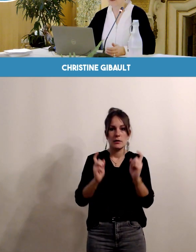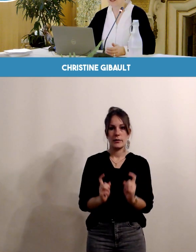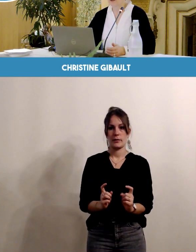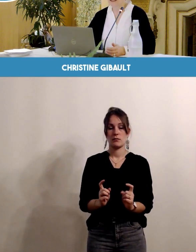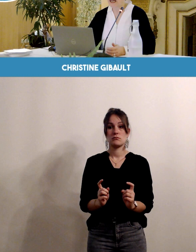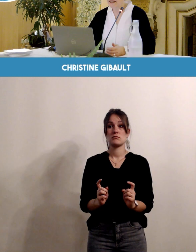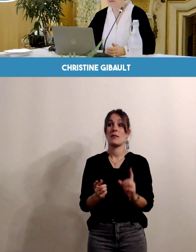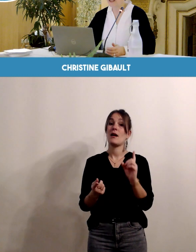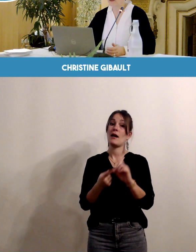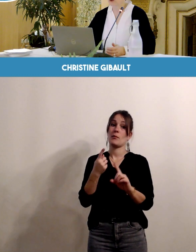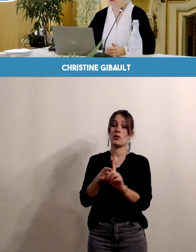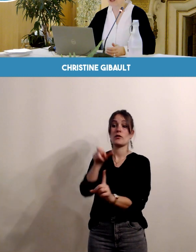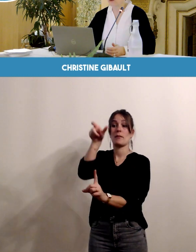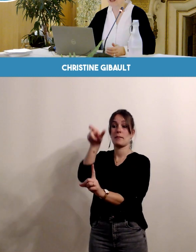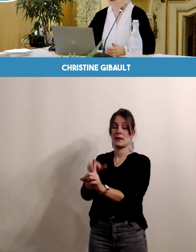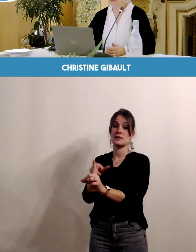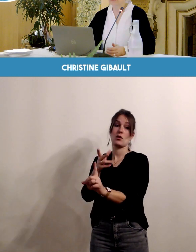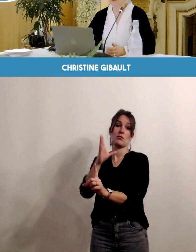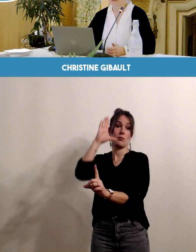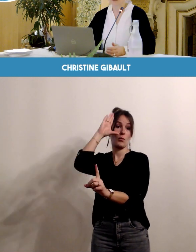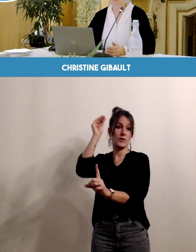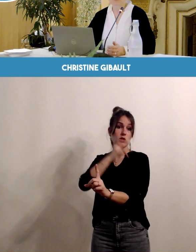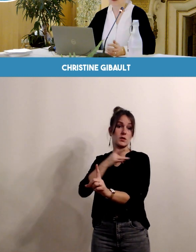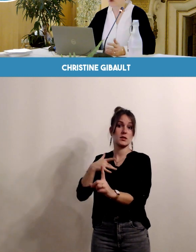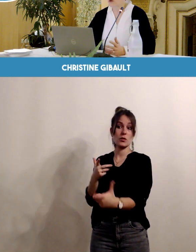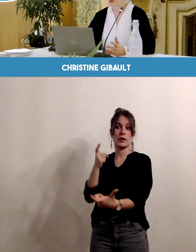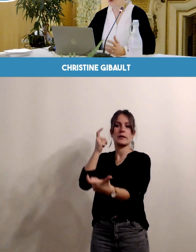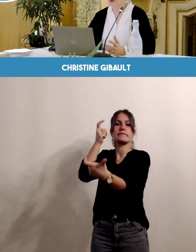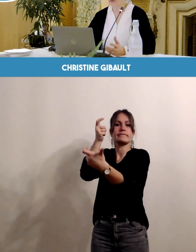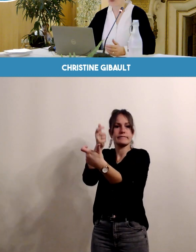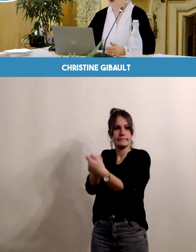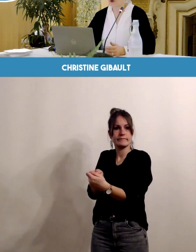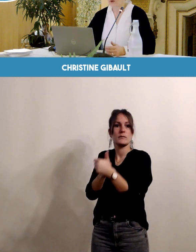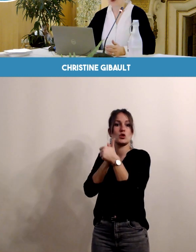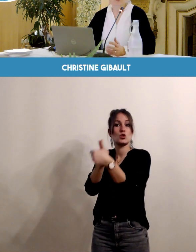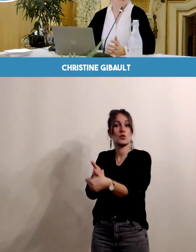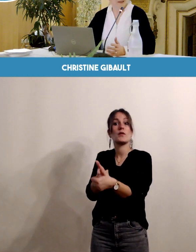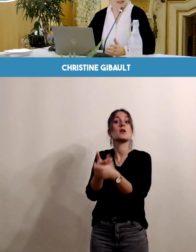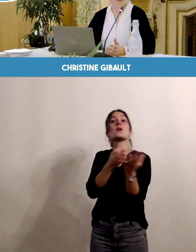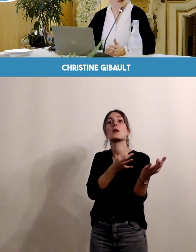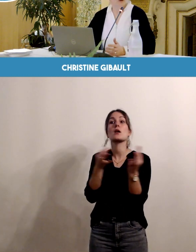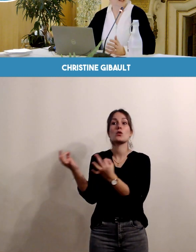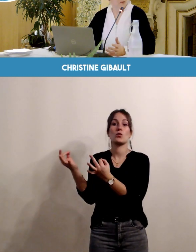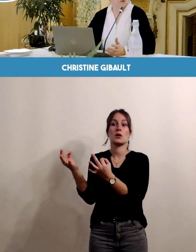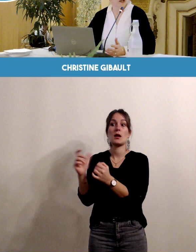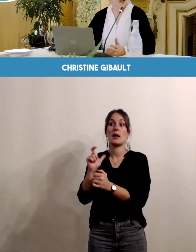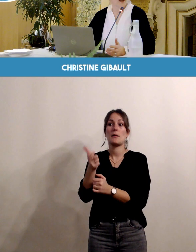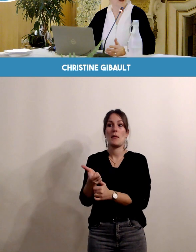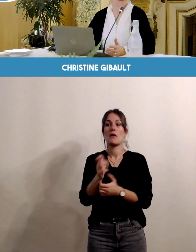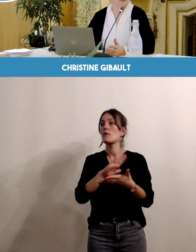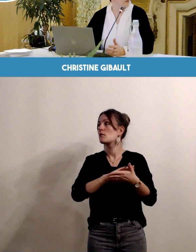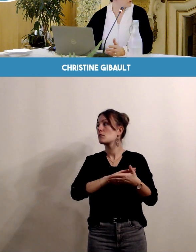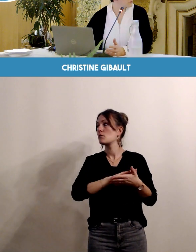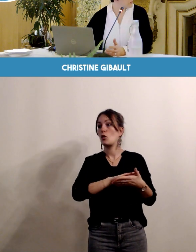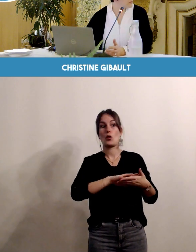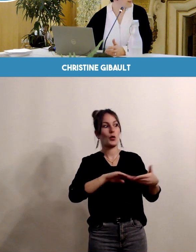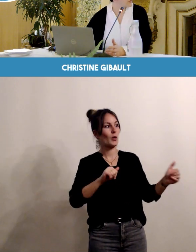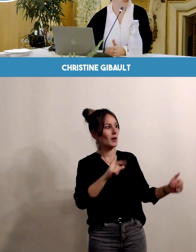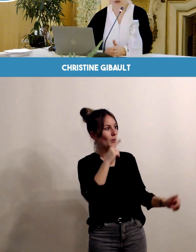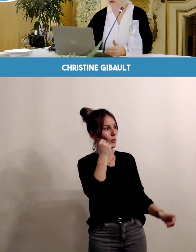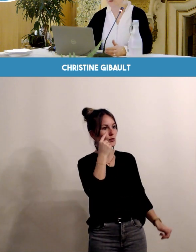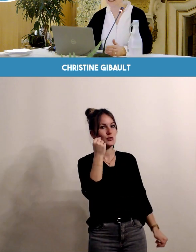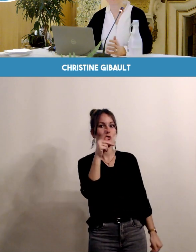auprès du professionnel adapté à votre situation et notamment, je vais passer la parole à ce moment-là à Franck